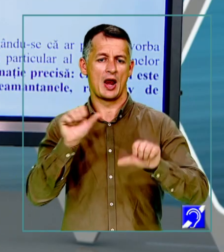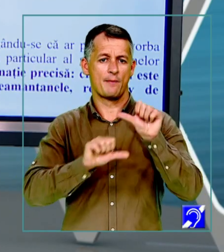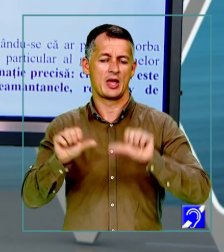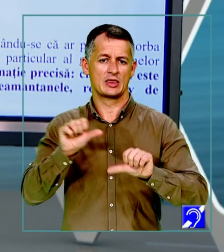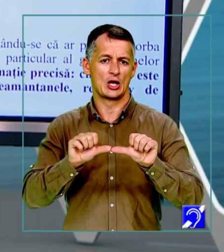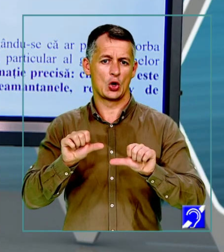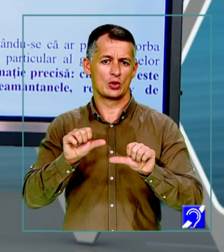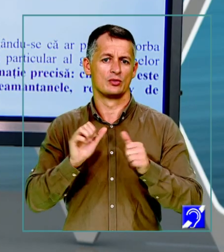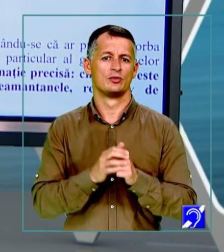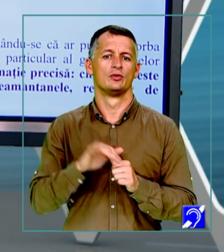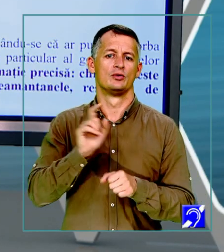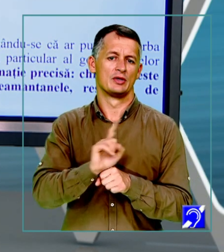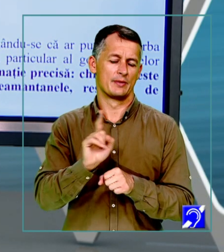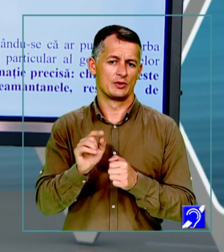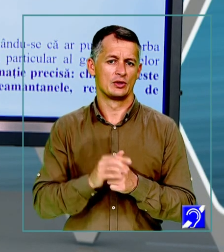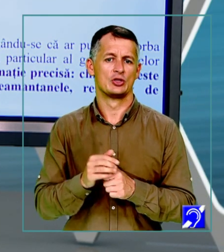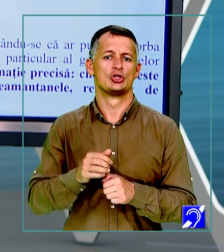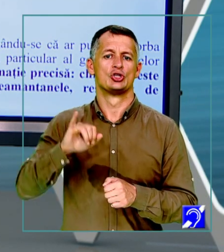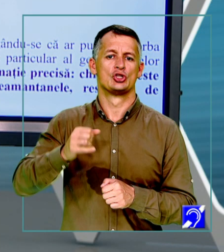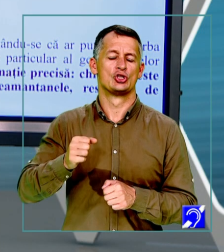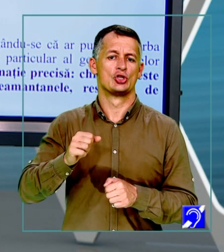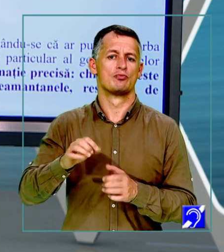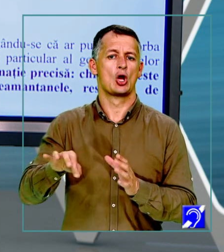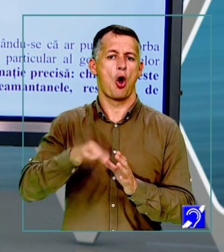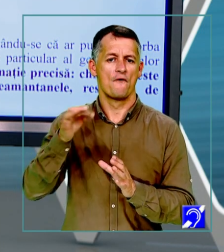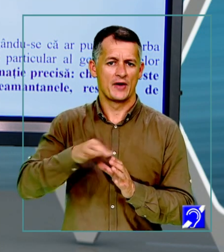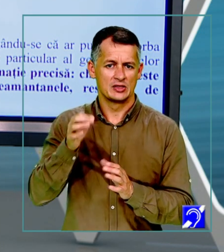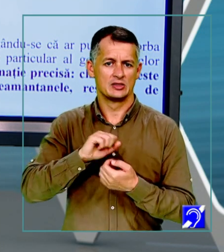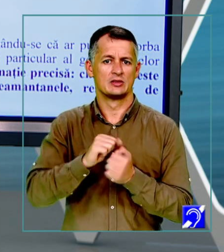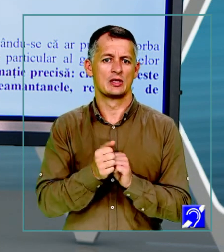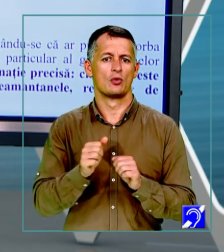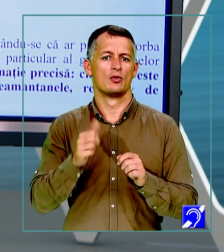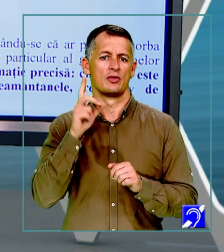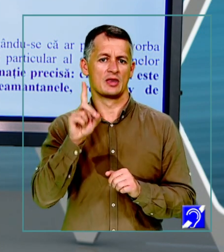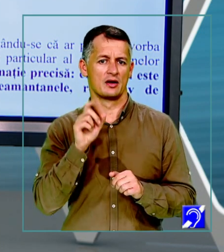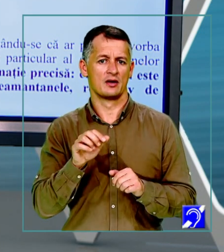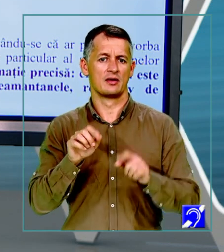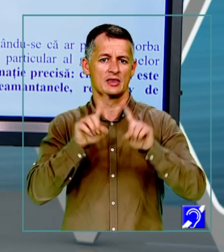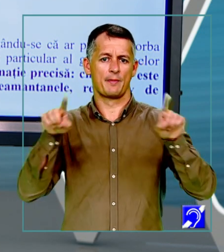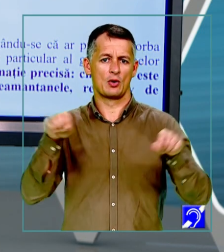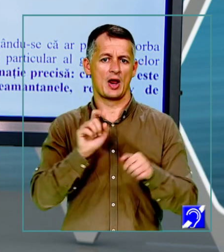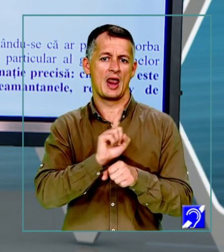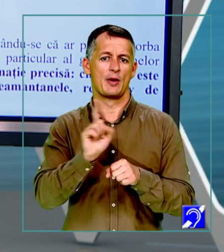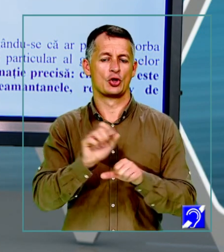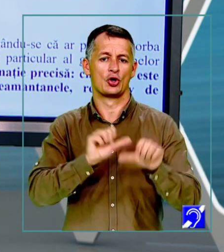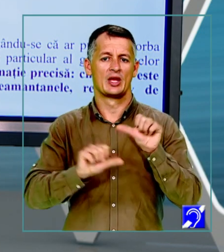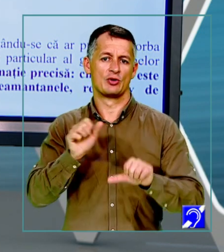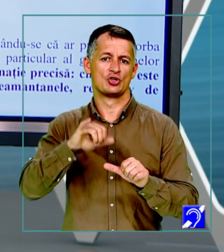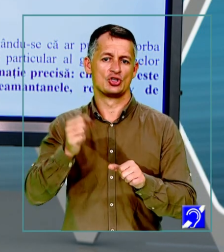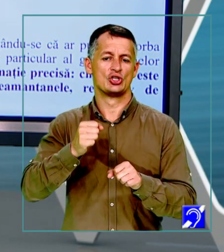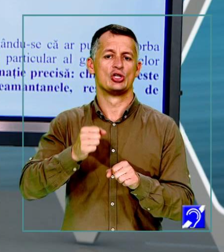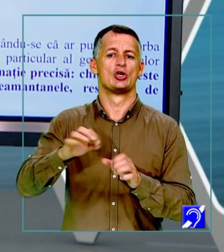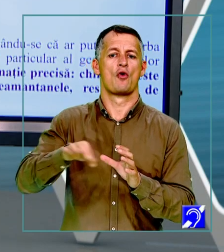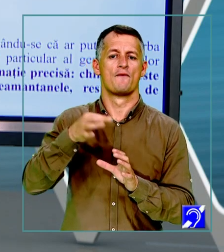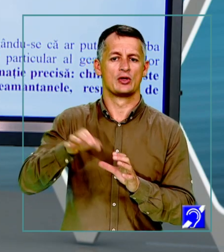Aici trebuie să fiți foarte atenți. Varianta B, dacă v-ați gândit că ar putea fi cea